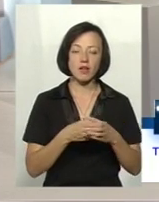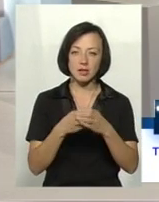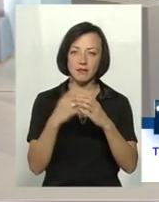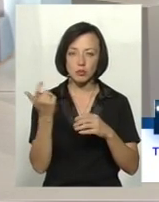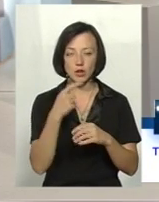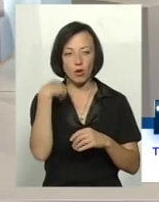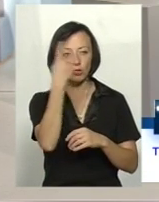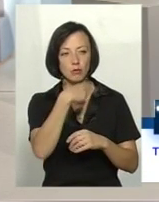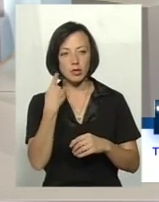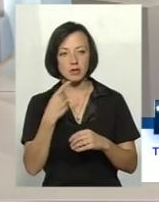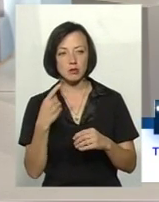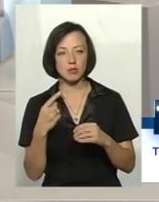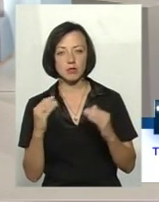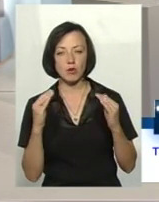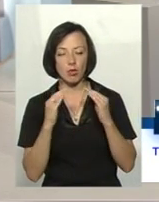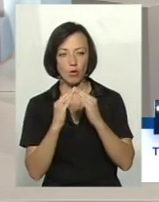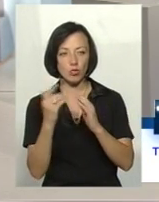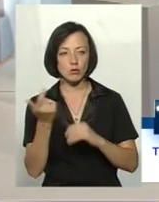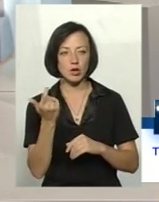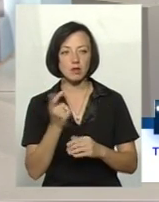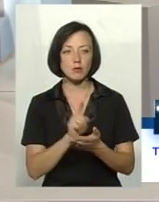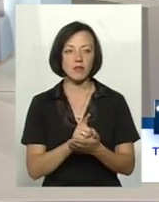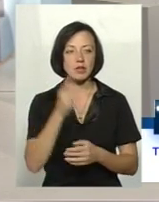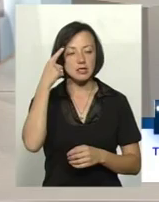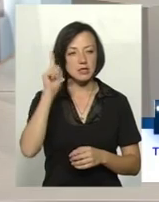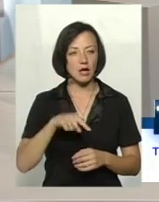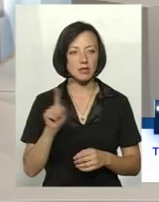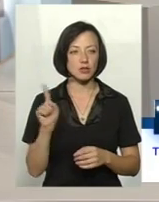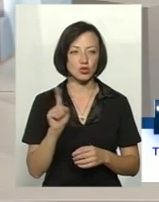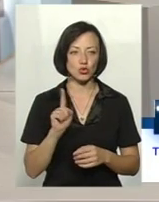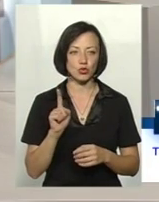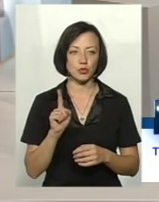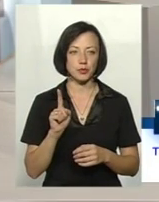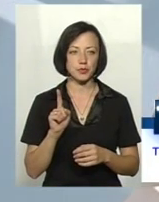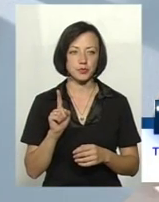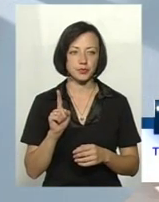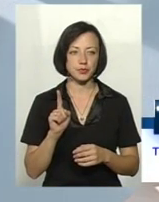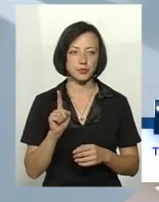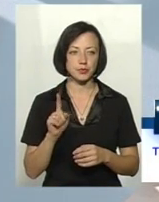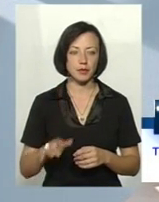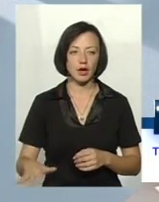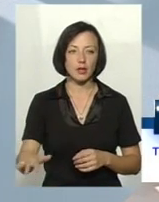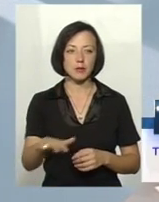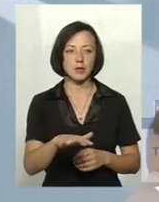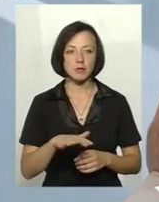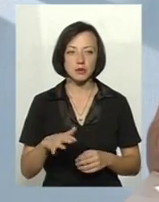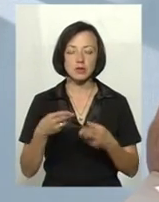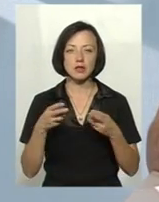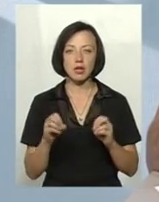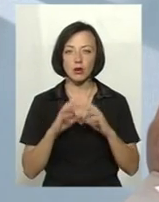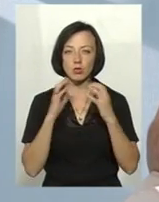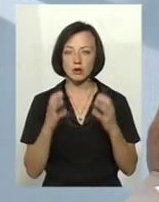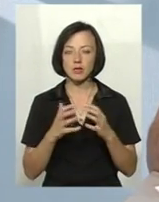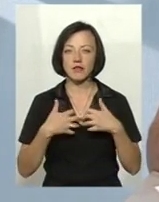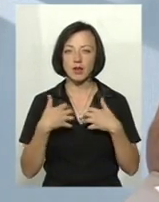це особисте підсобне господарство, вони повинні знати, що приміщення, де отримуються тварини, воно